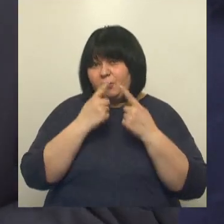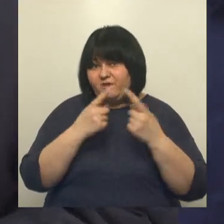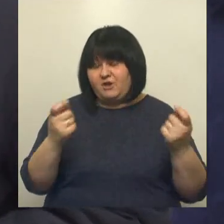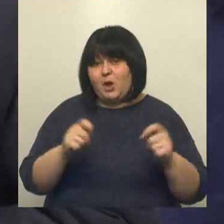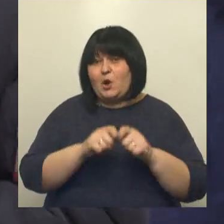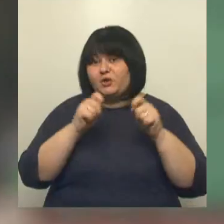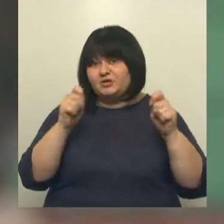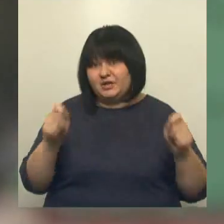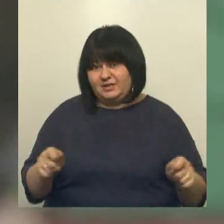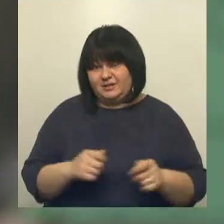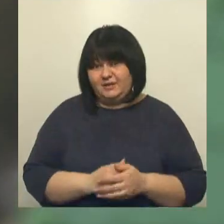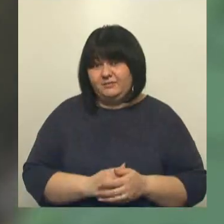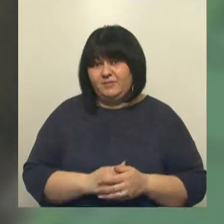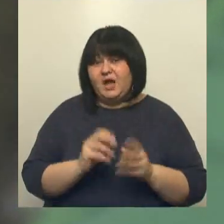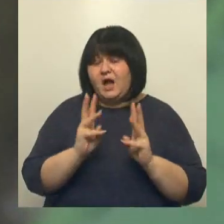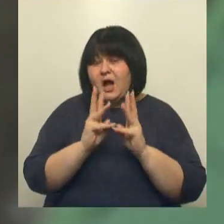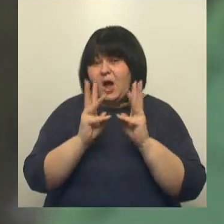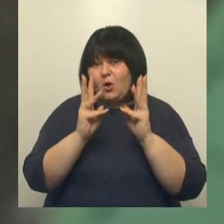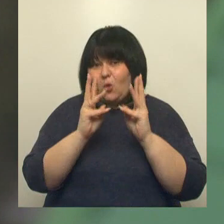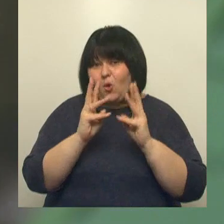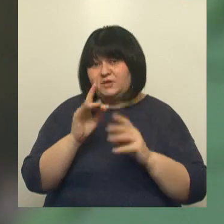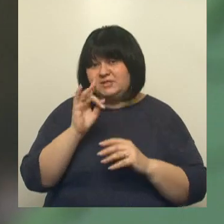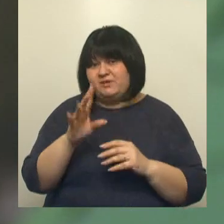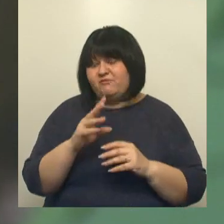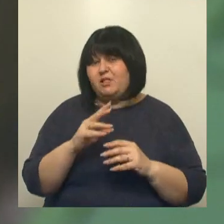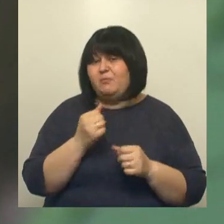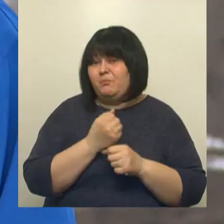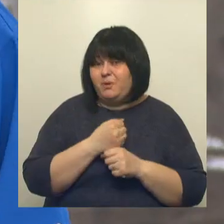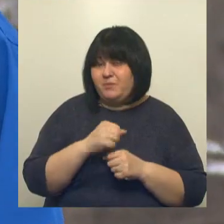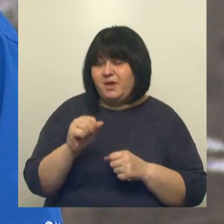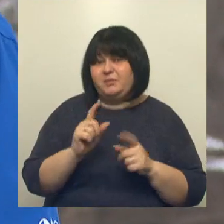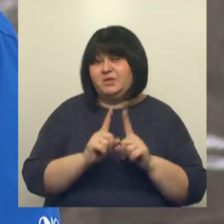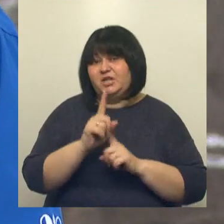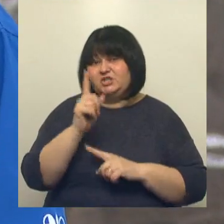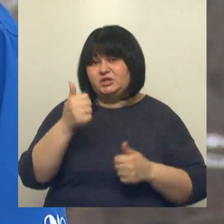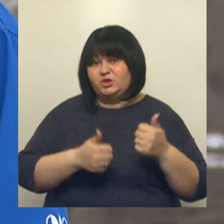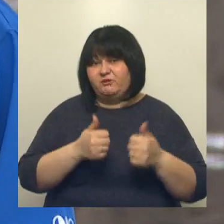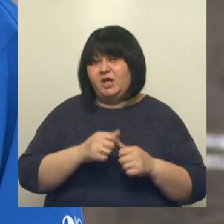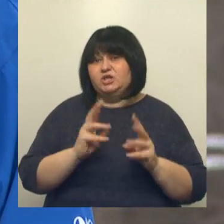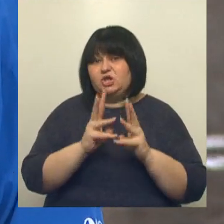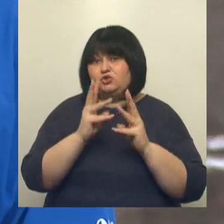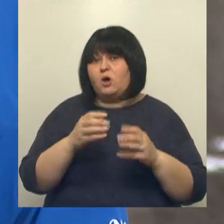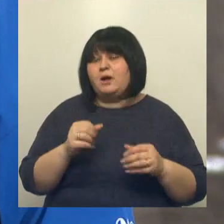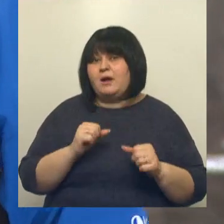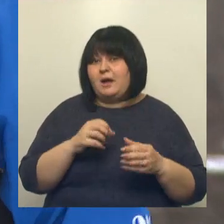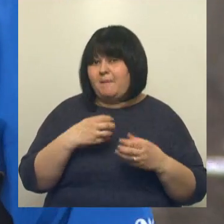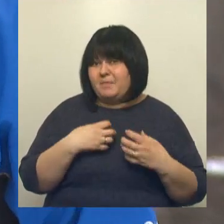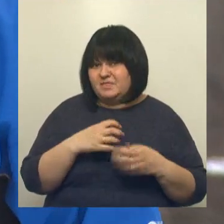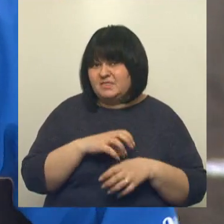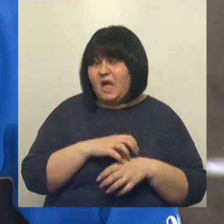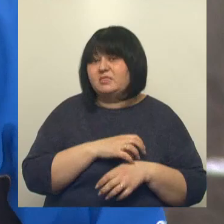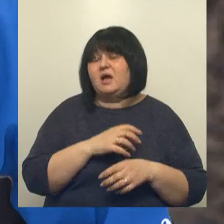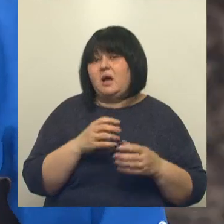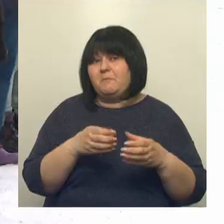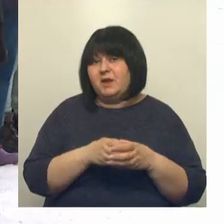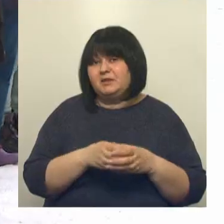открытой. Огонь – символ подвига и стремления к победе. Перед началом соревнований зажег капитан команды победителей прошлых зимних